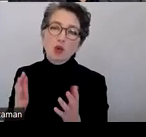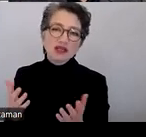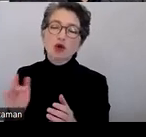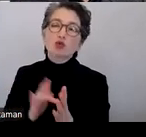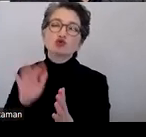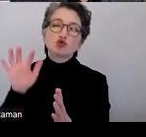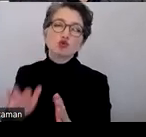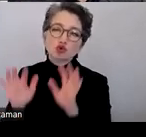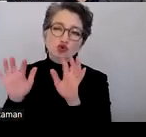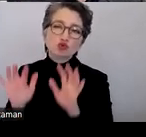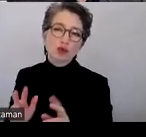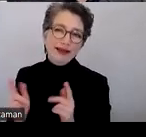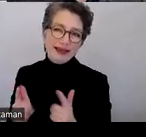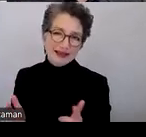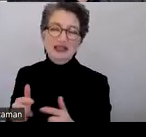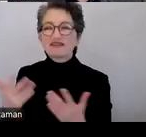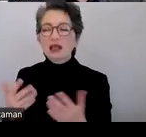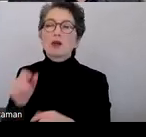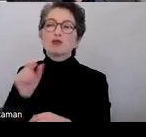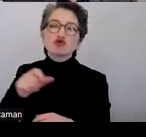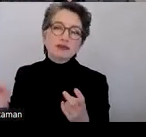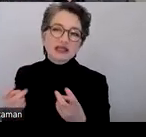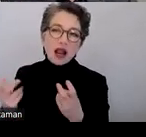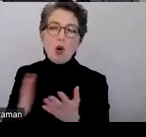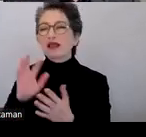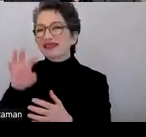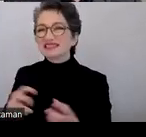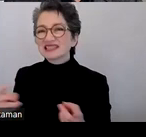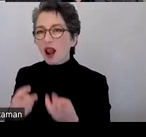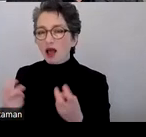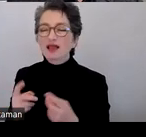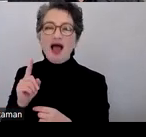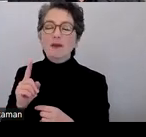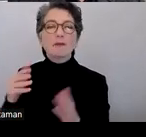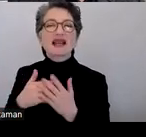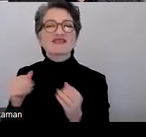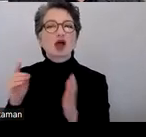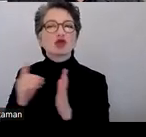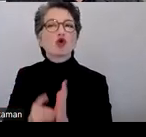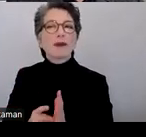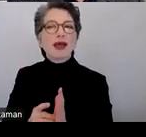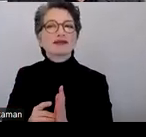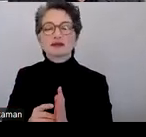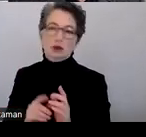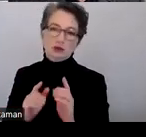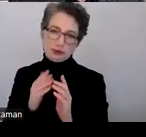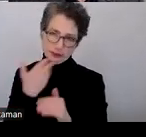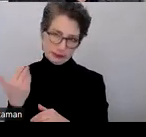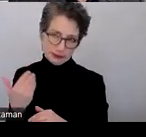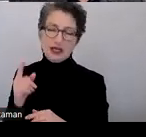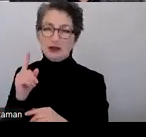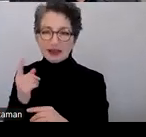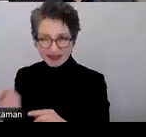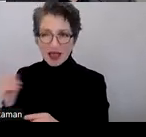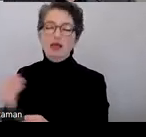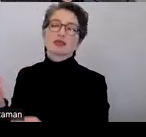Dann hat man vielleicht einen Textsalat oder Buchstabensalat, aber noch kein richtiges barrierefreies Dokument und man muss dann noch die Struktur einfügen.